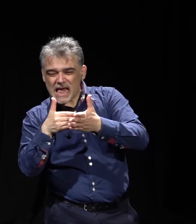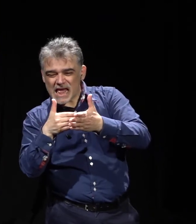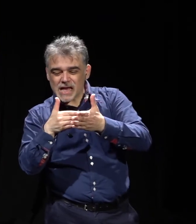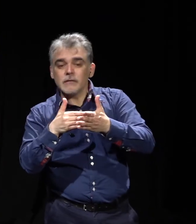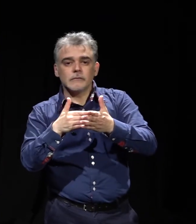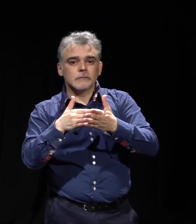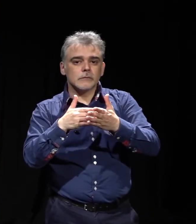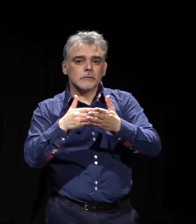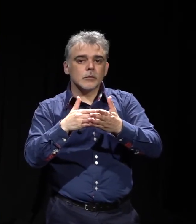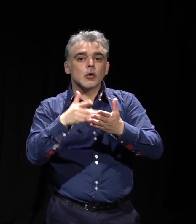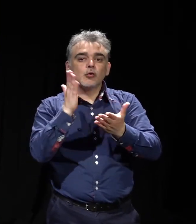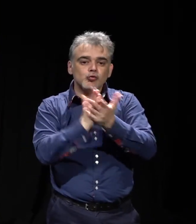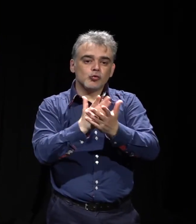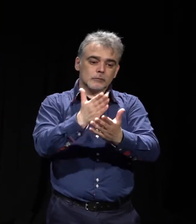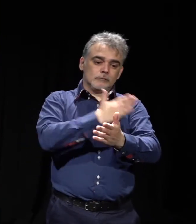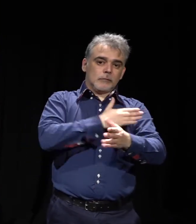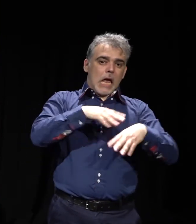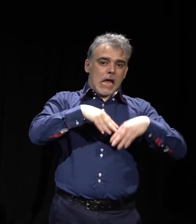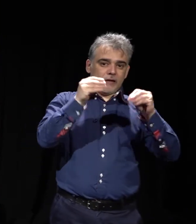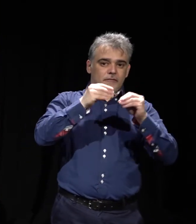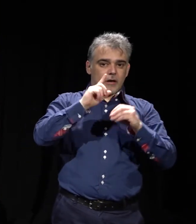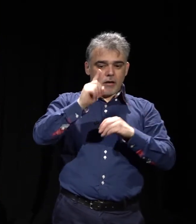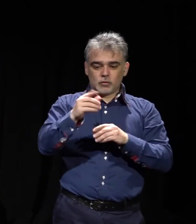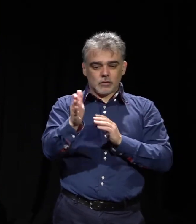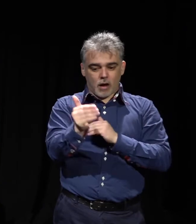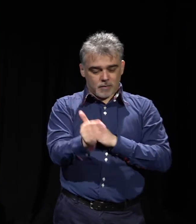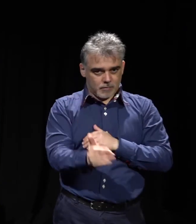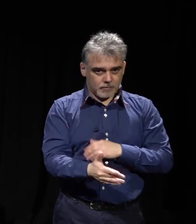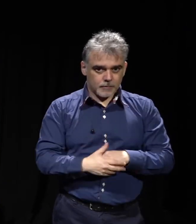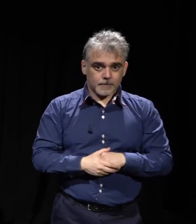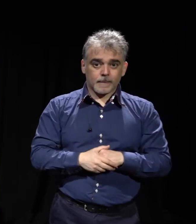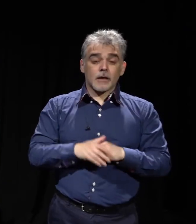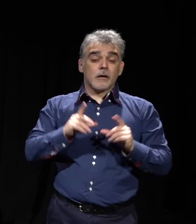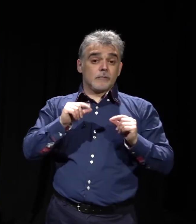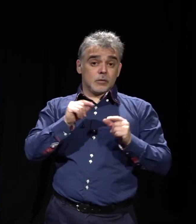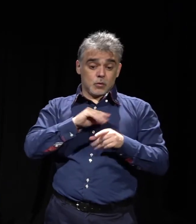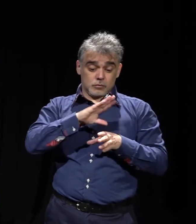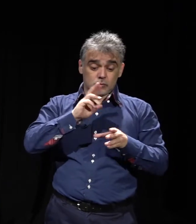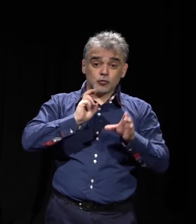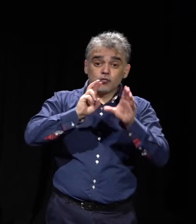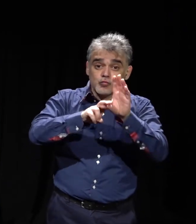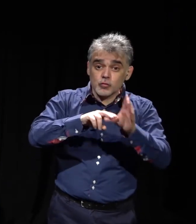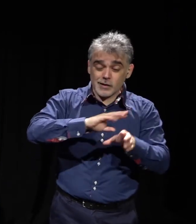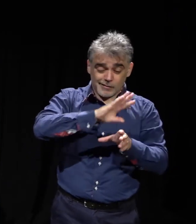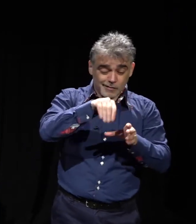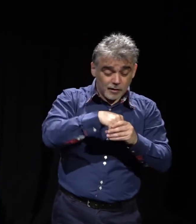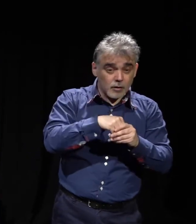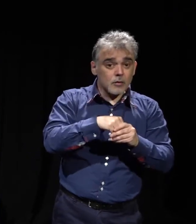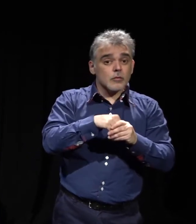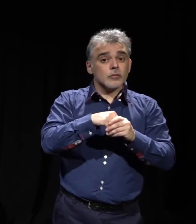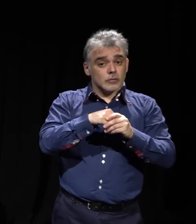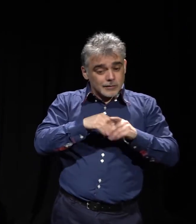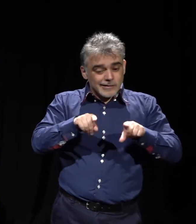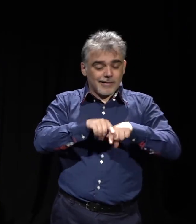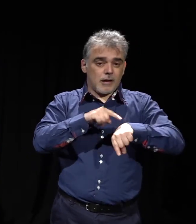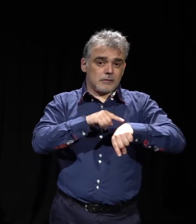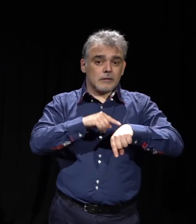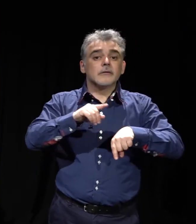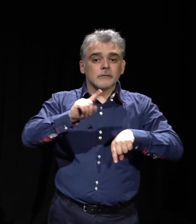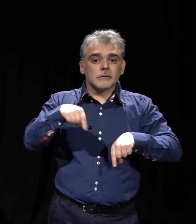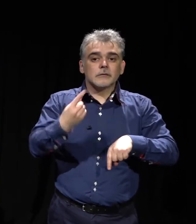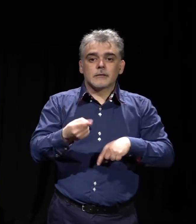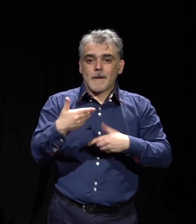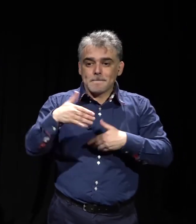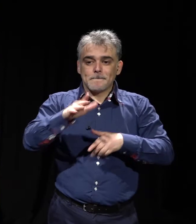inclusion with communities that we want to engage with more. So we have a saying in England, we shouldn't do anything for